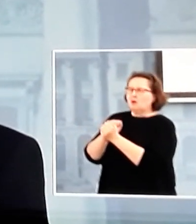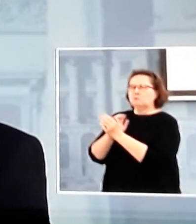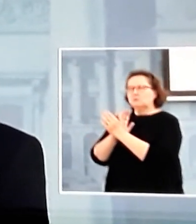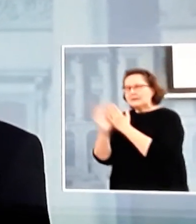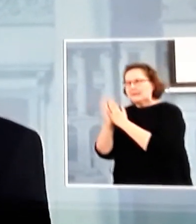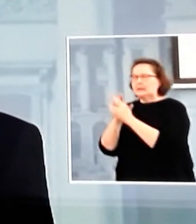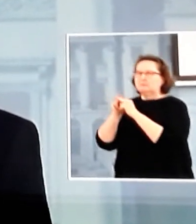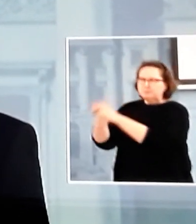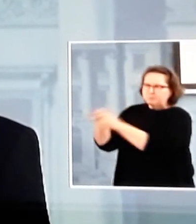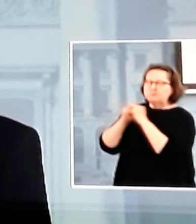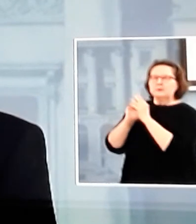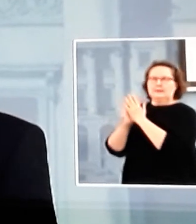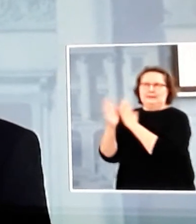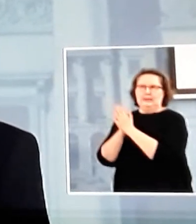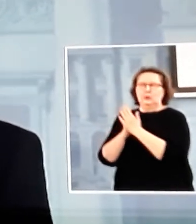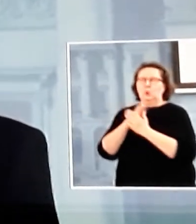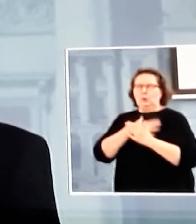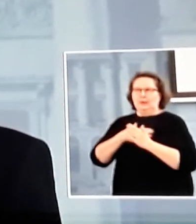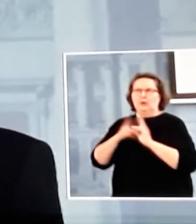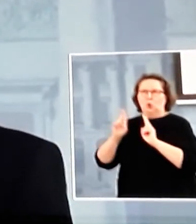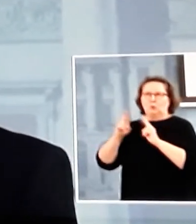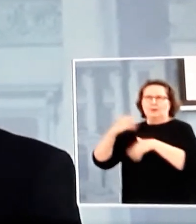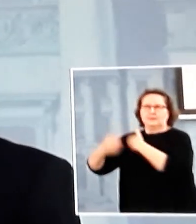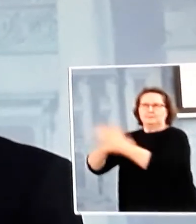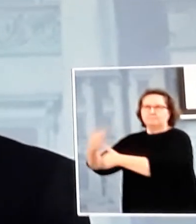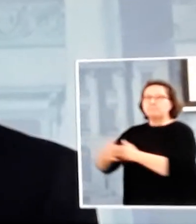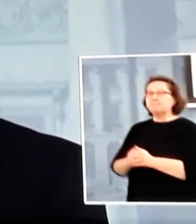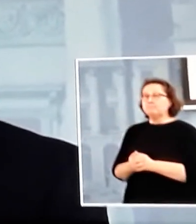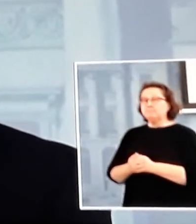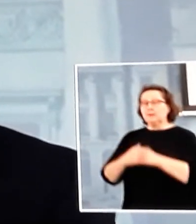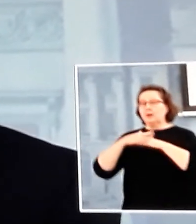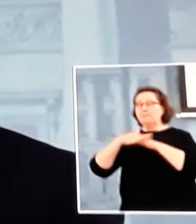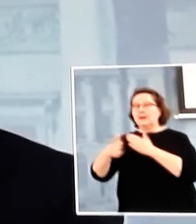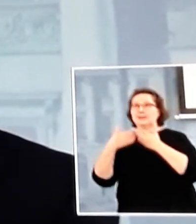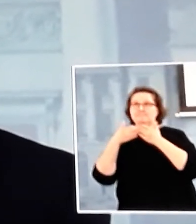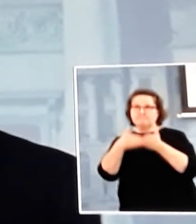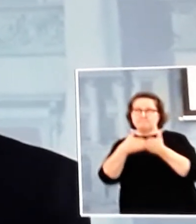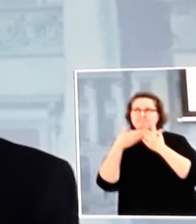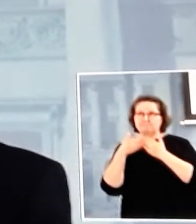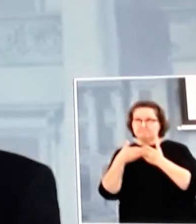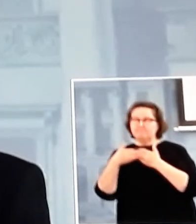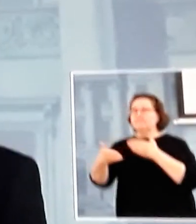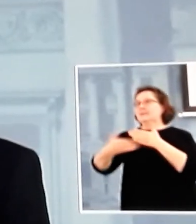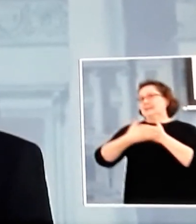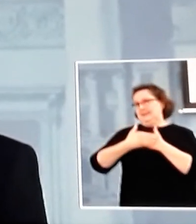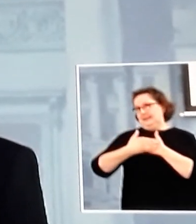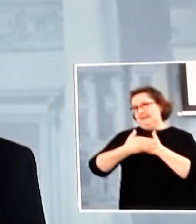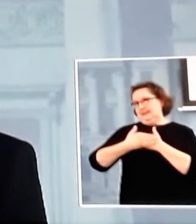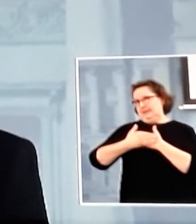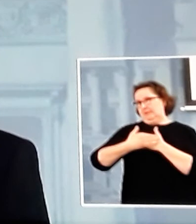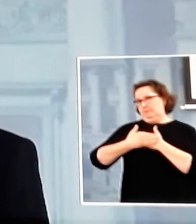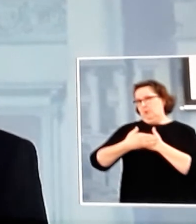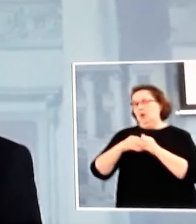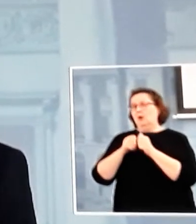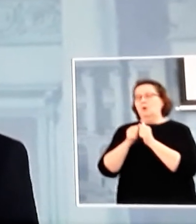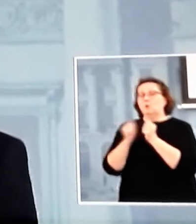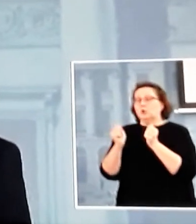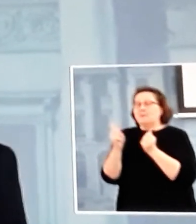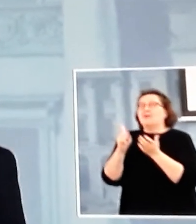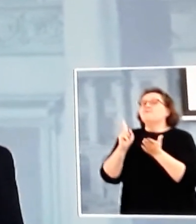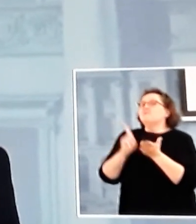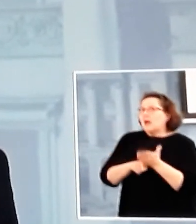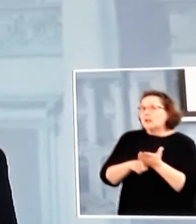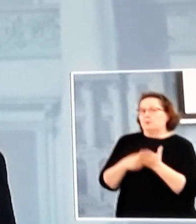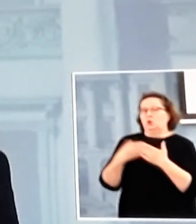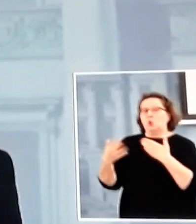mahdollisimman normaalina. Meriliikenne on keskeytynyt, mutta myöskin liikennelydään Suomen satamiin